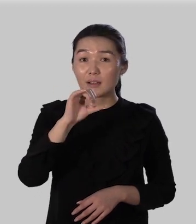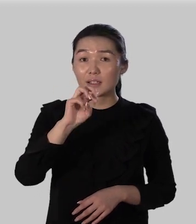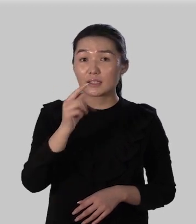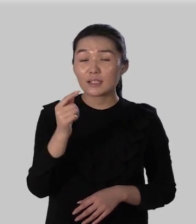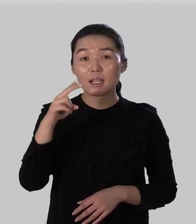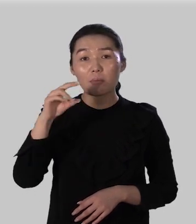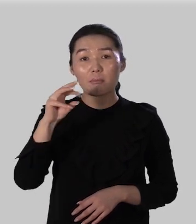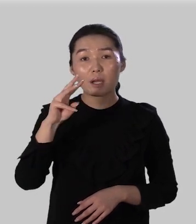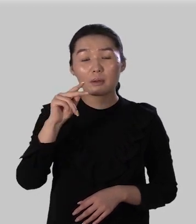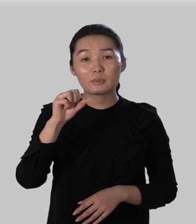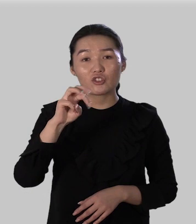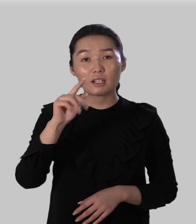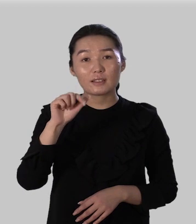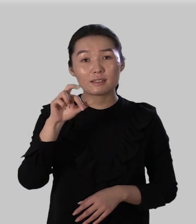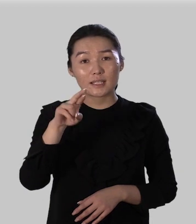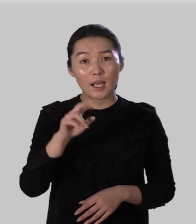помчаться